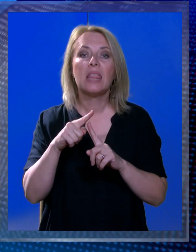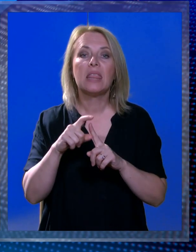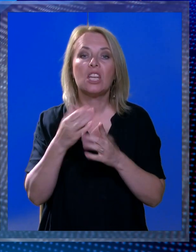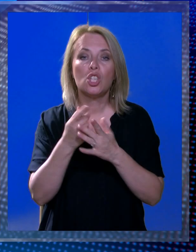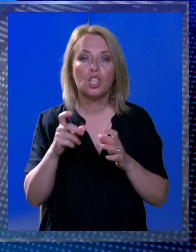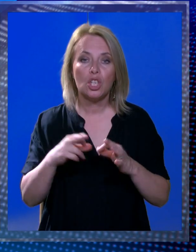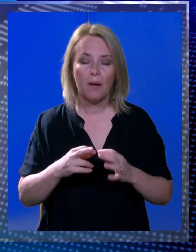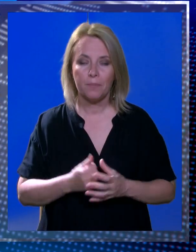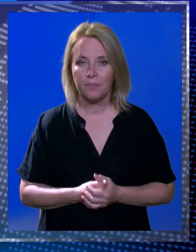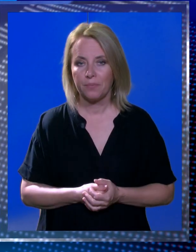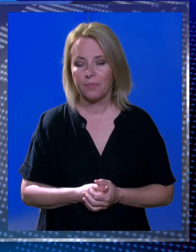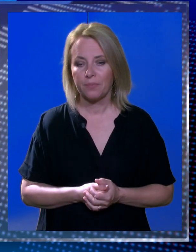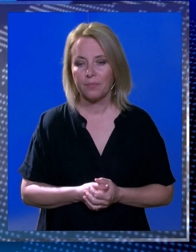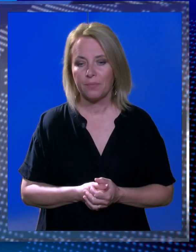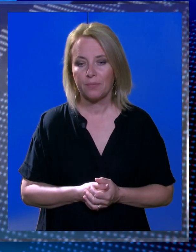Dubrovačkoj televiziji.